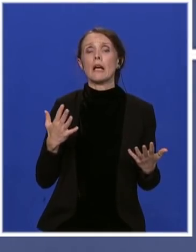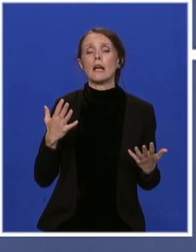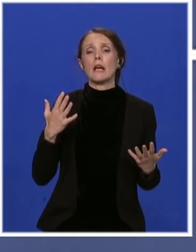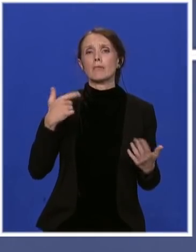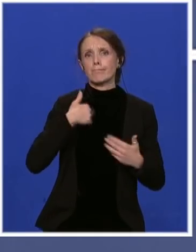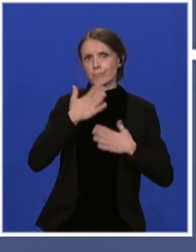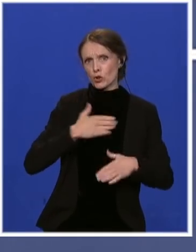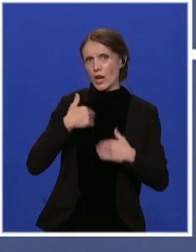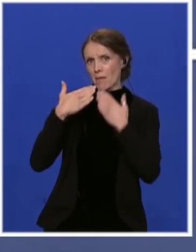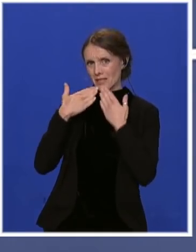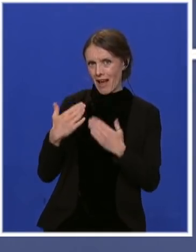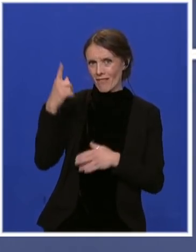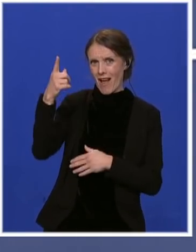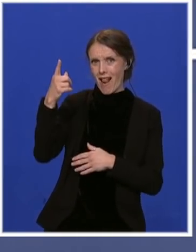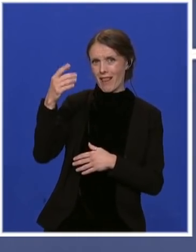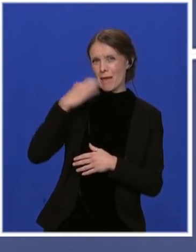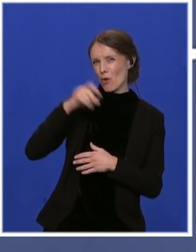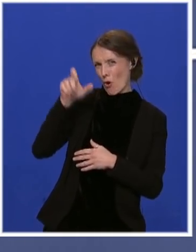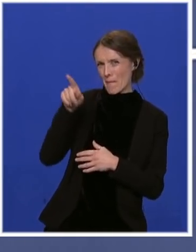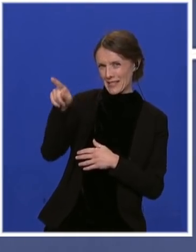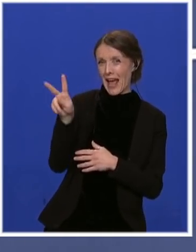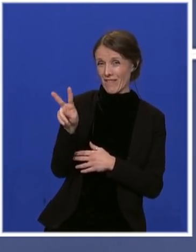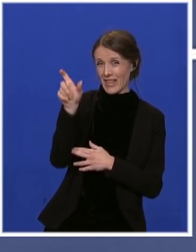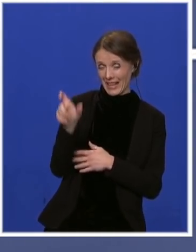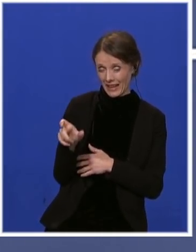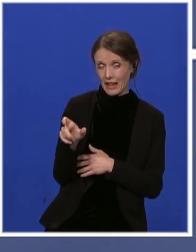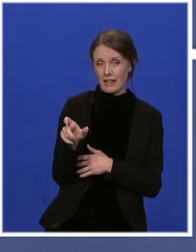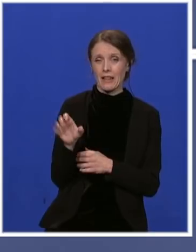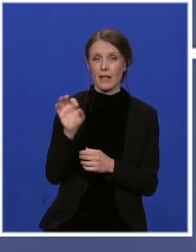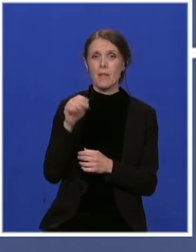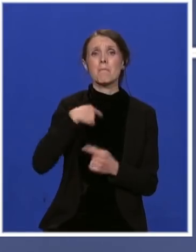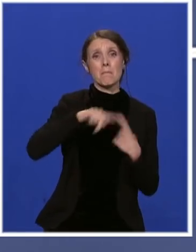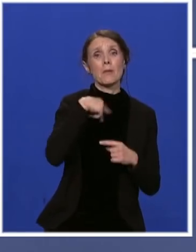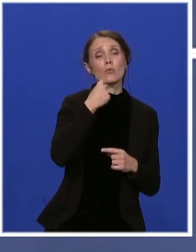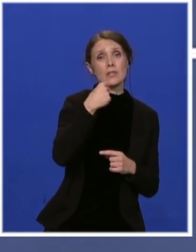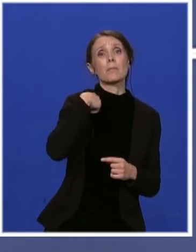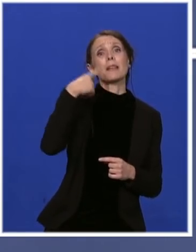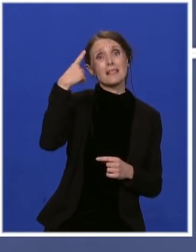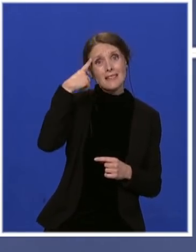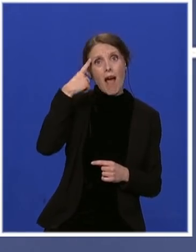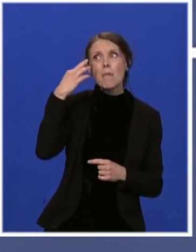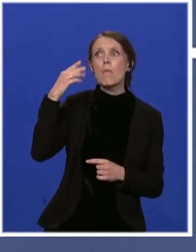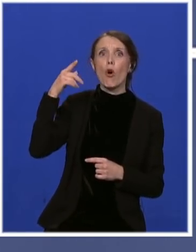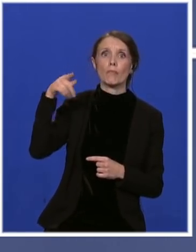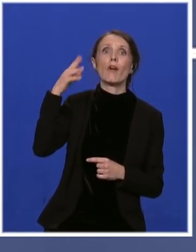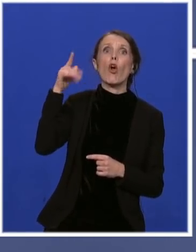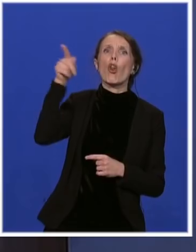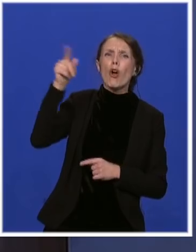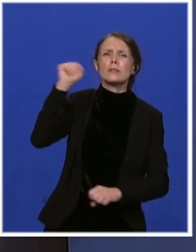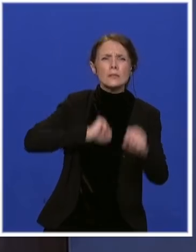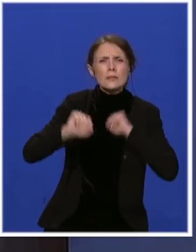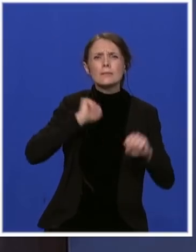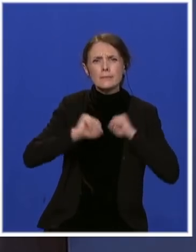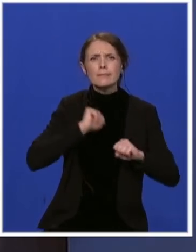dragi komesare, verhelji, zato što mi u Srbiji znamo koliko ste truda, rada i energije uložili da pomognete našoj zemlji.